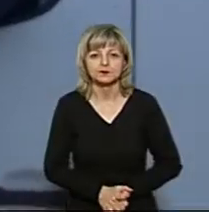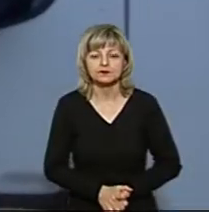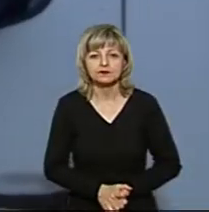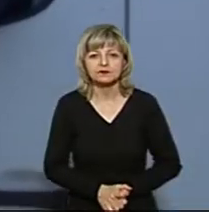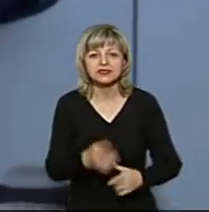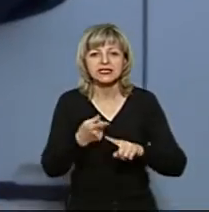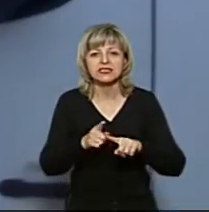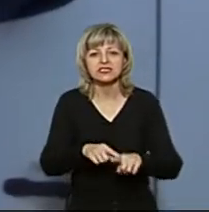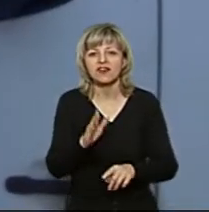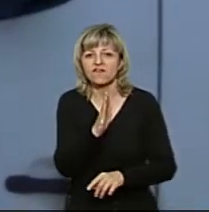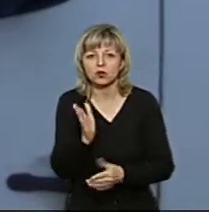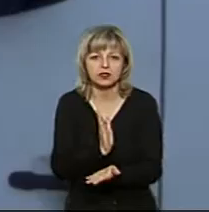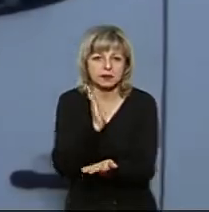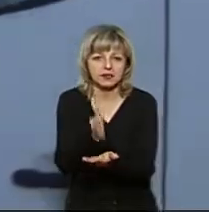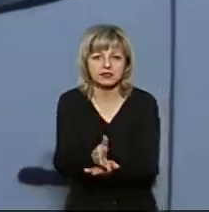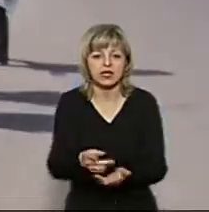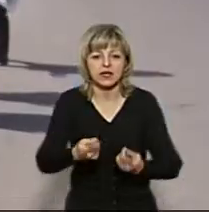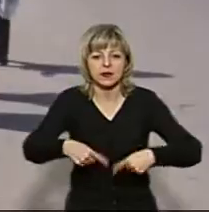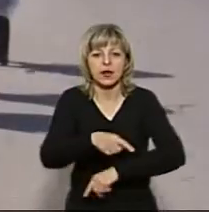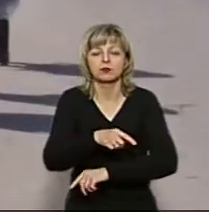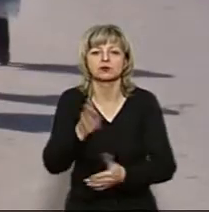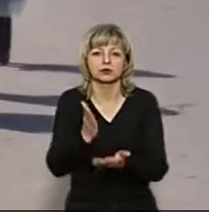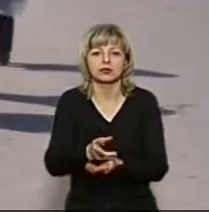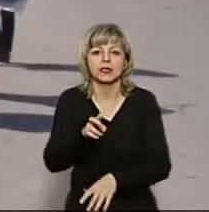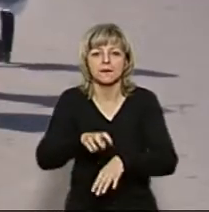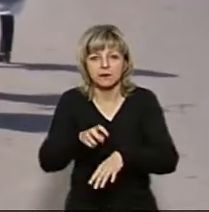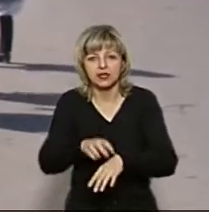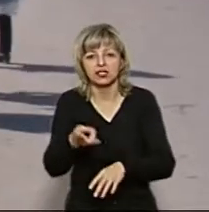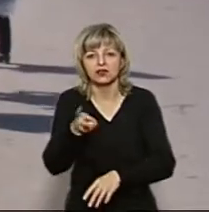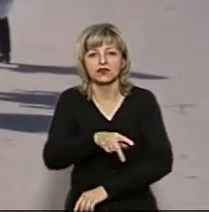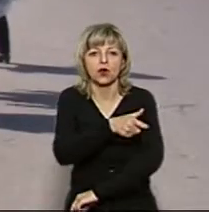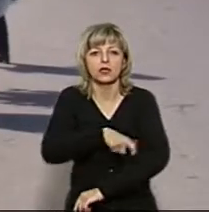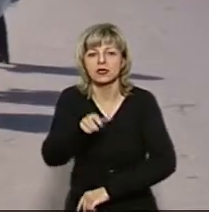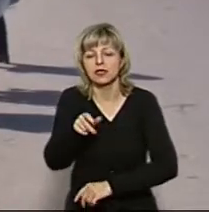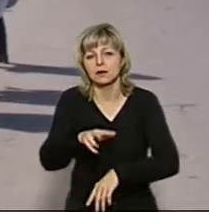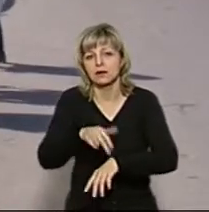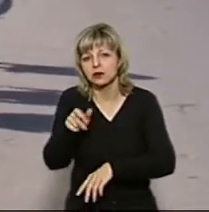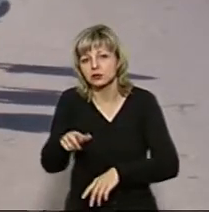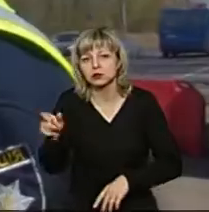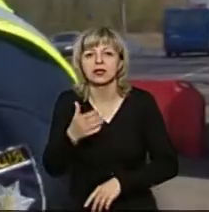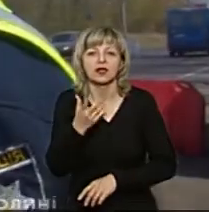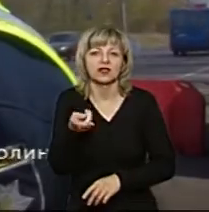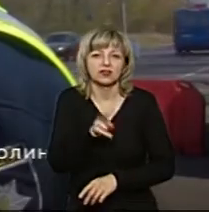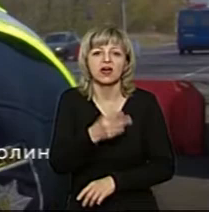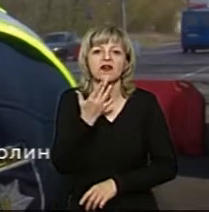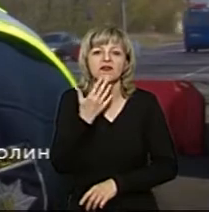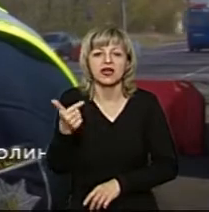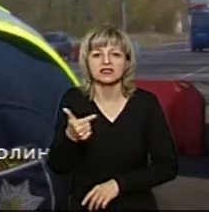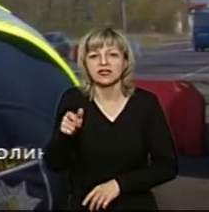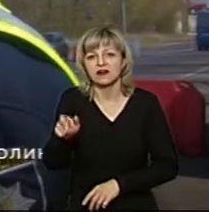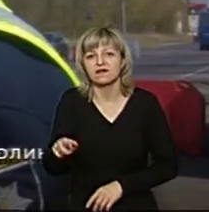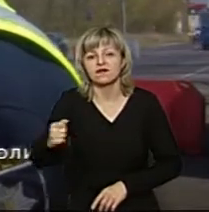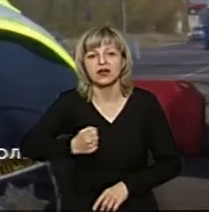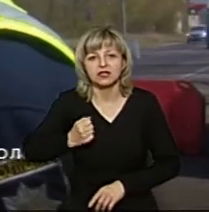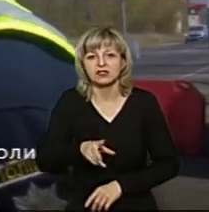Це Володимирський напрямок. На посту медик, двоє патрульних та двоє нацгвардійців. «Повністю всі автомобілі, які